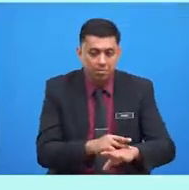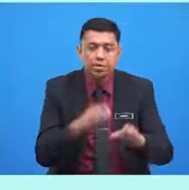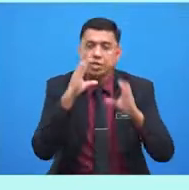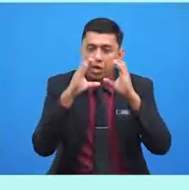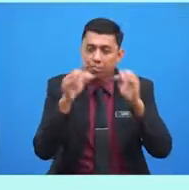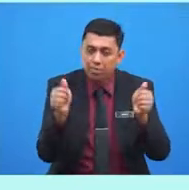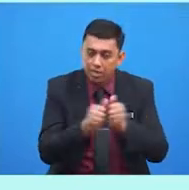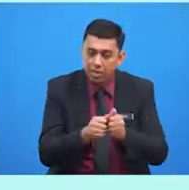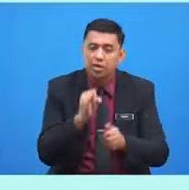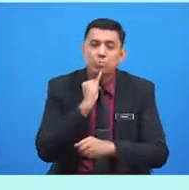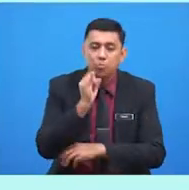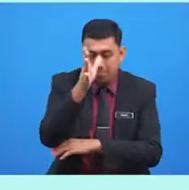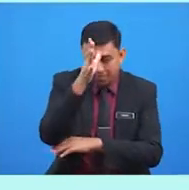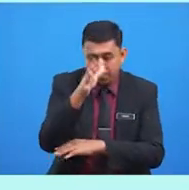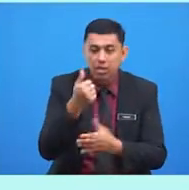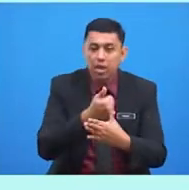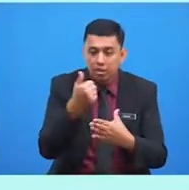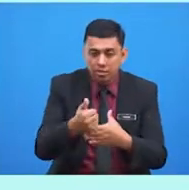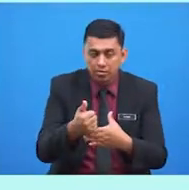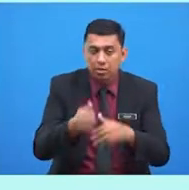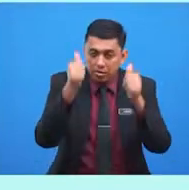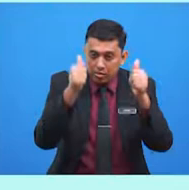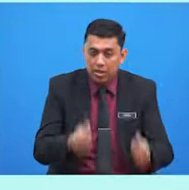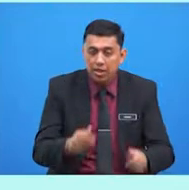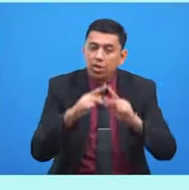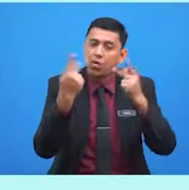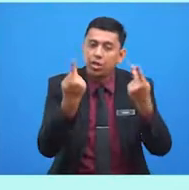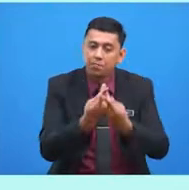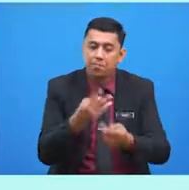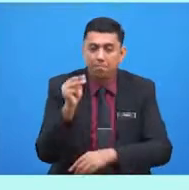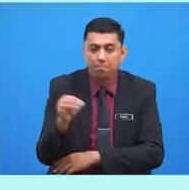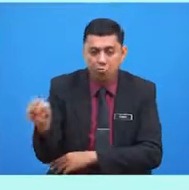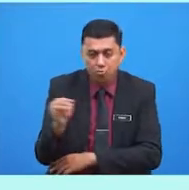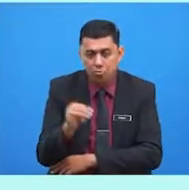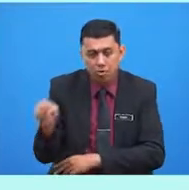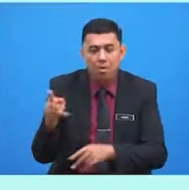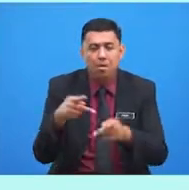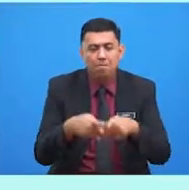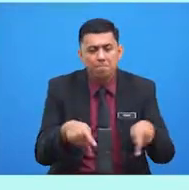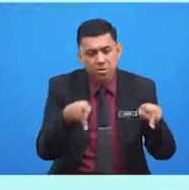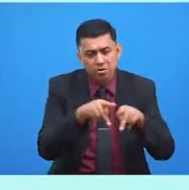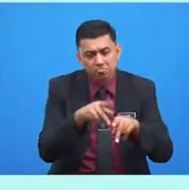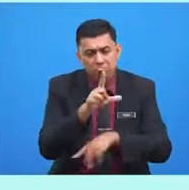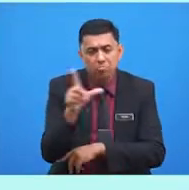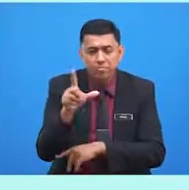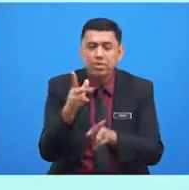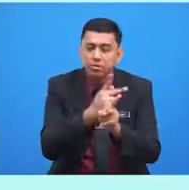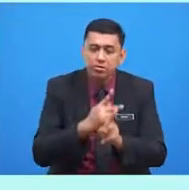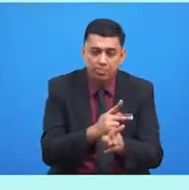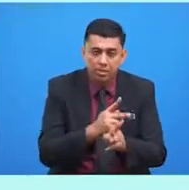dengan ibu bapa atau ahli keluarga, murid-murid perlulah menjaga